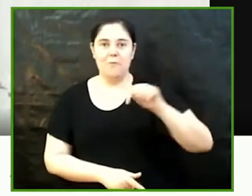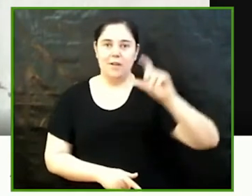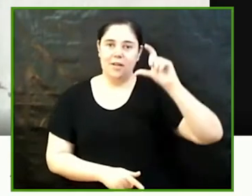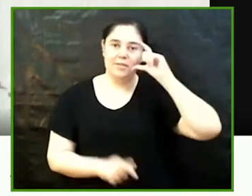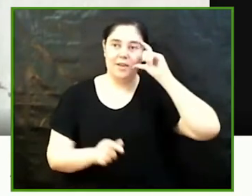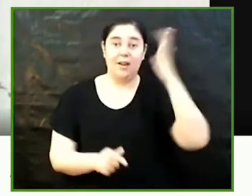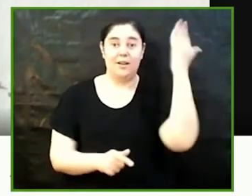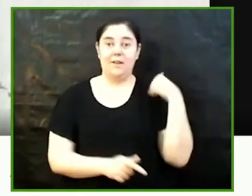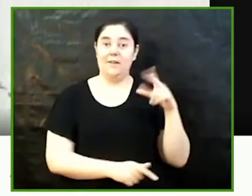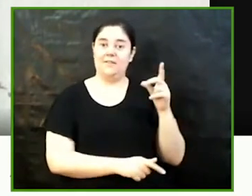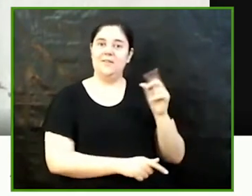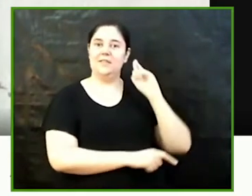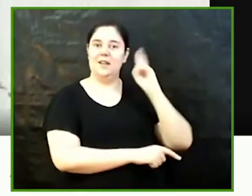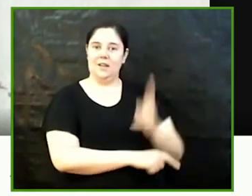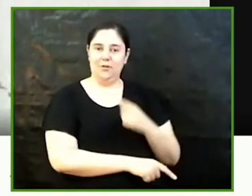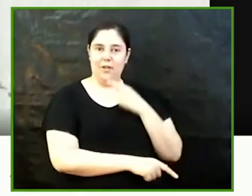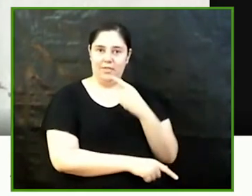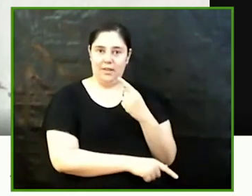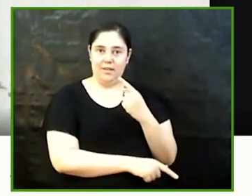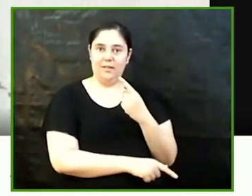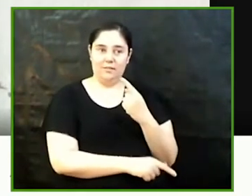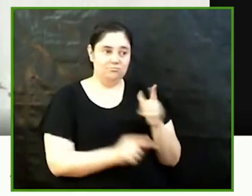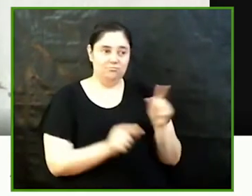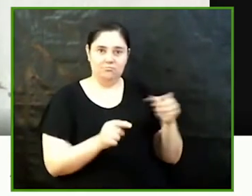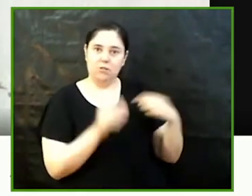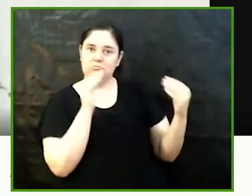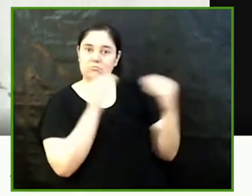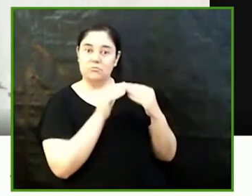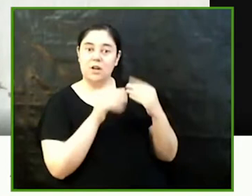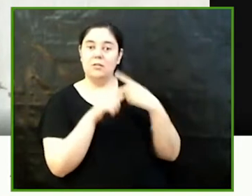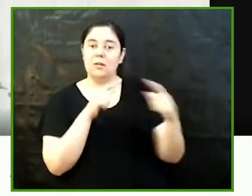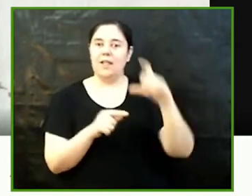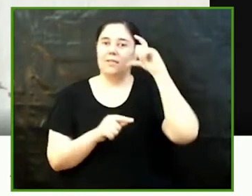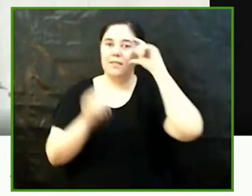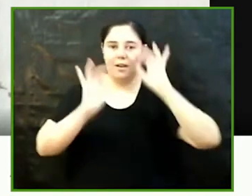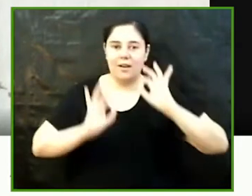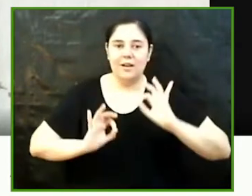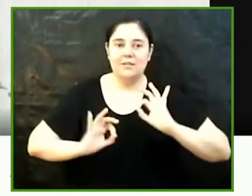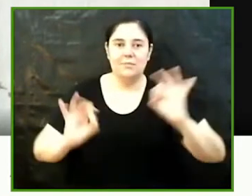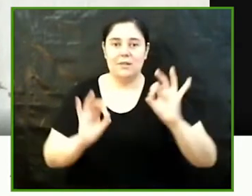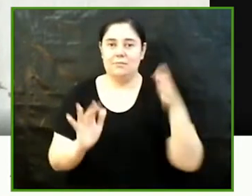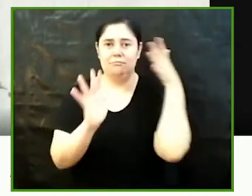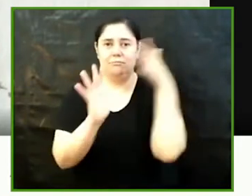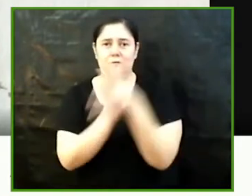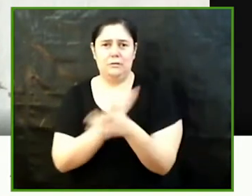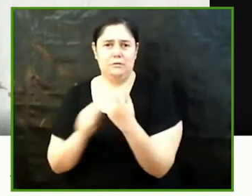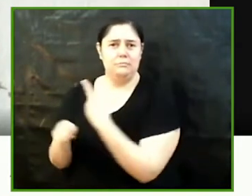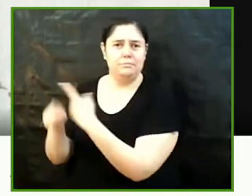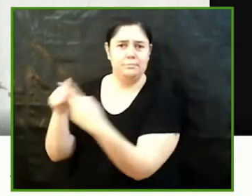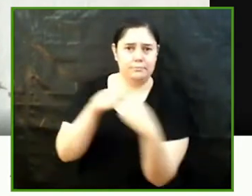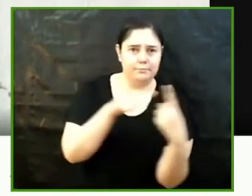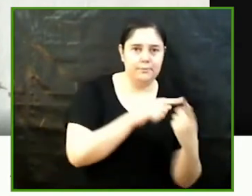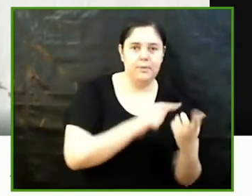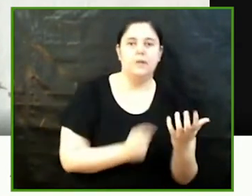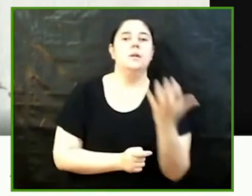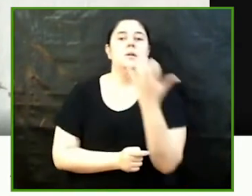vicerrectora, és un dia molt especial per diferents motius. un d'ells és que,